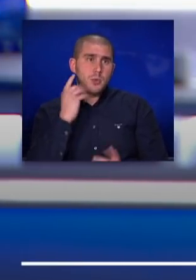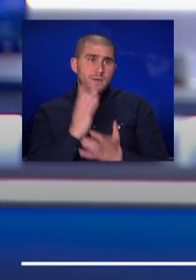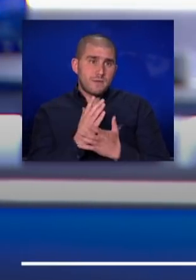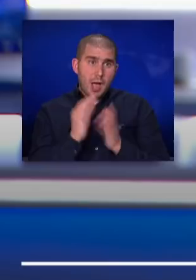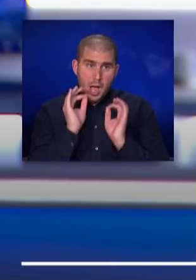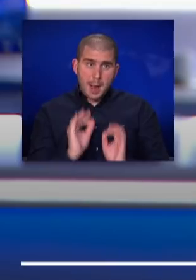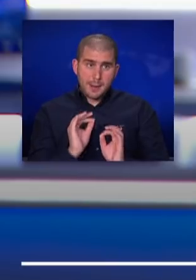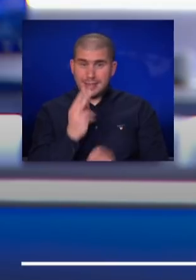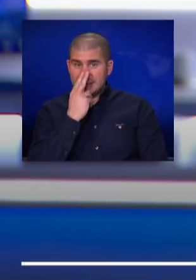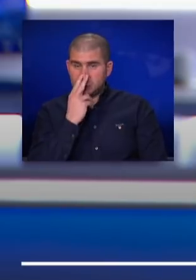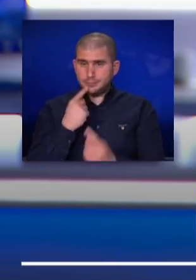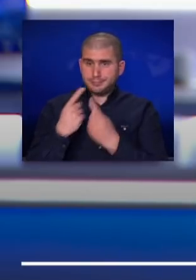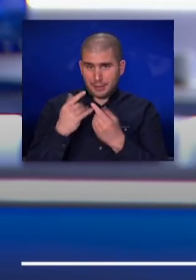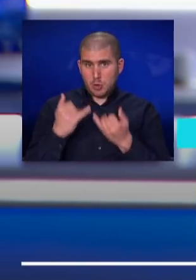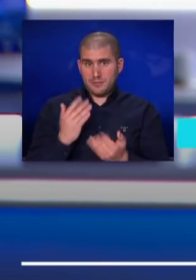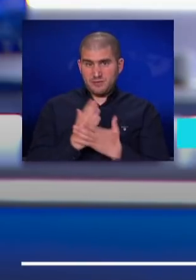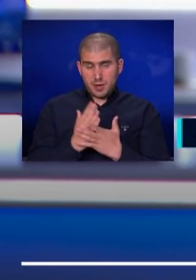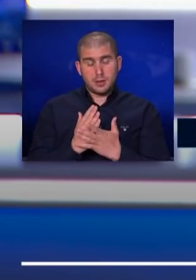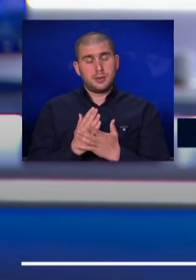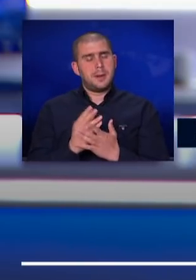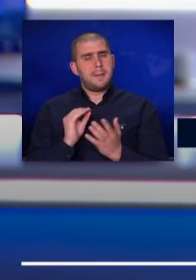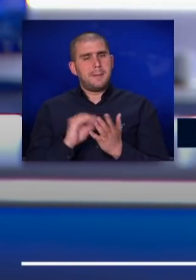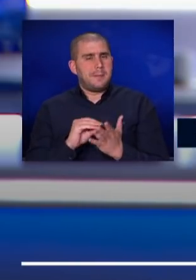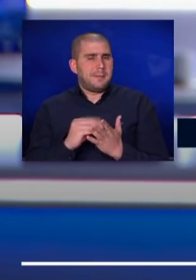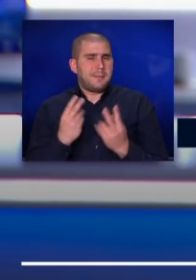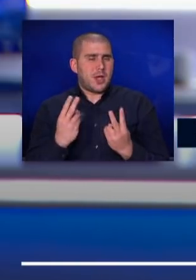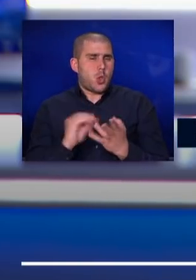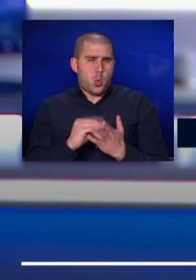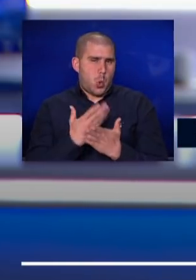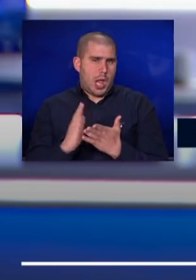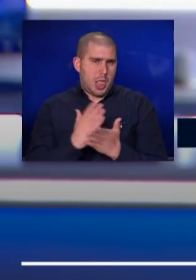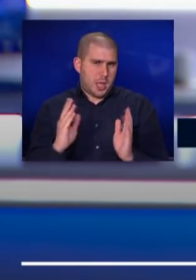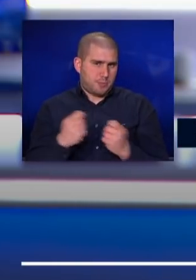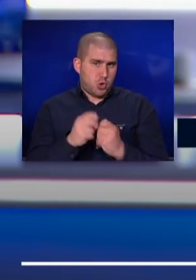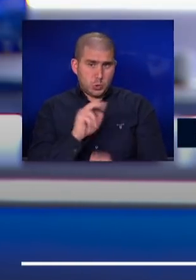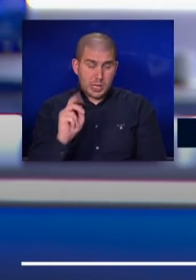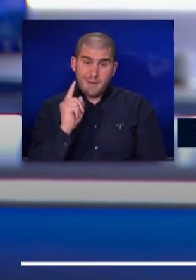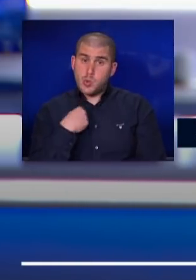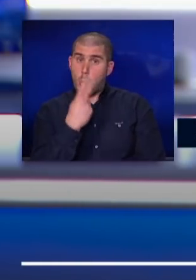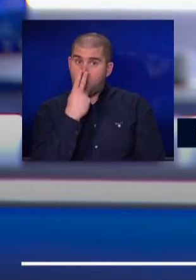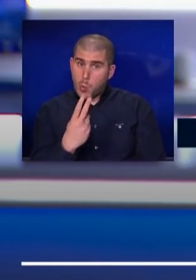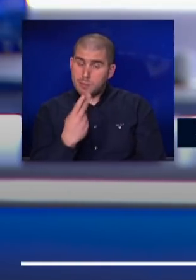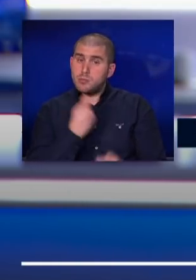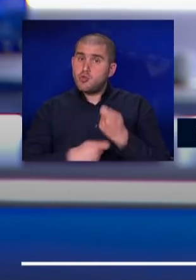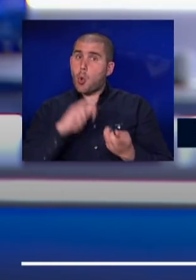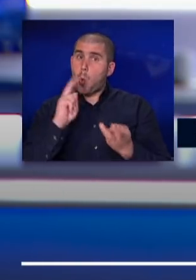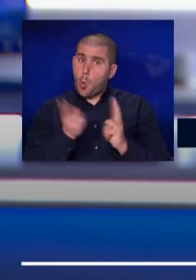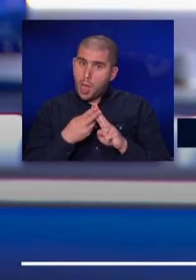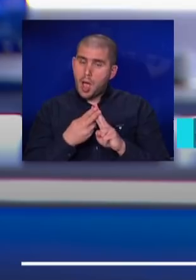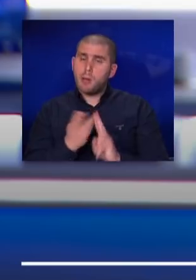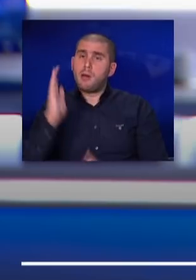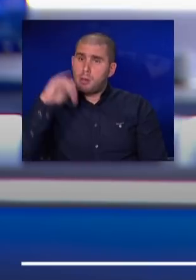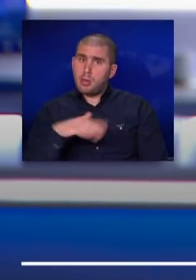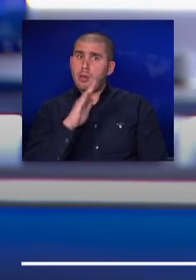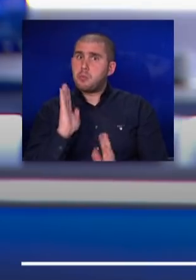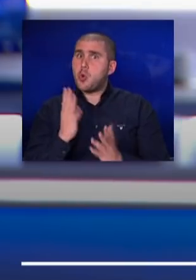גם ניסינו לדבר איתם היום, על פניו עוד לא התקבלה החלטה בעניין הזה. מה שכן, אנחנו רואים שבשוק העולמי התנודתיות מאוד מאוד